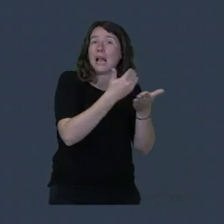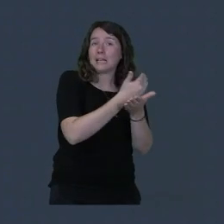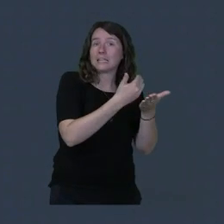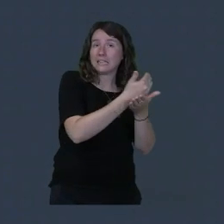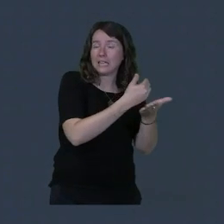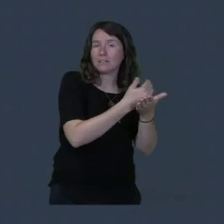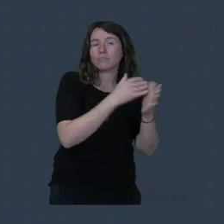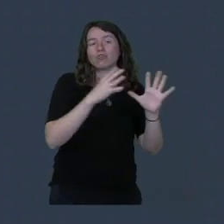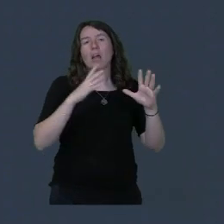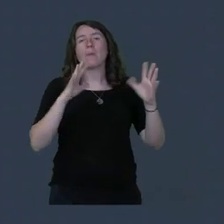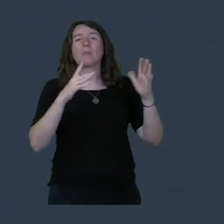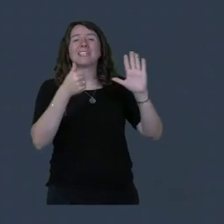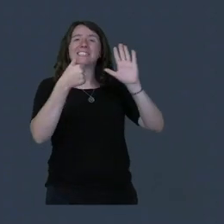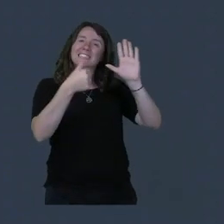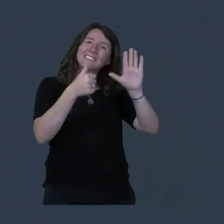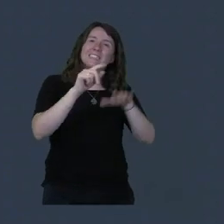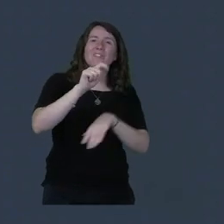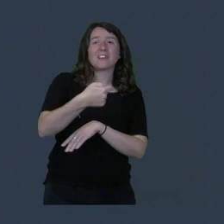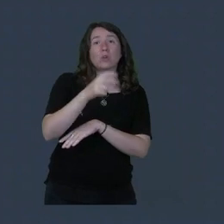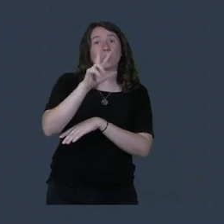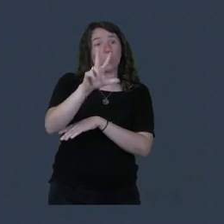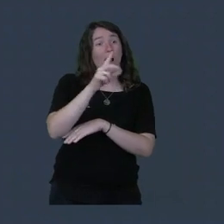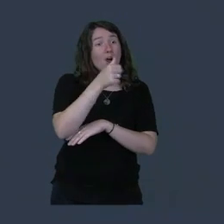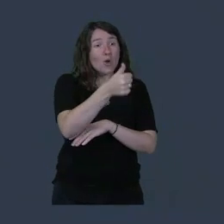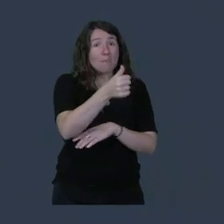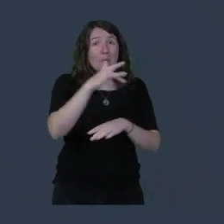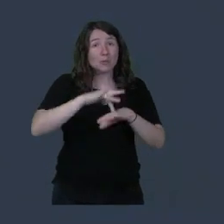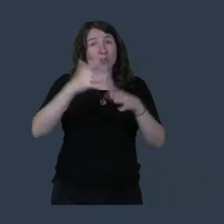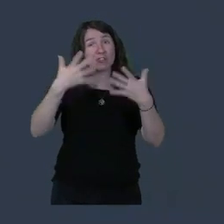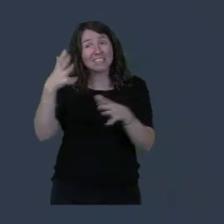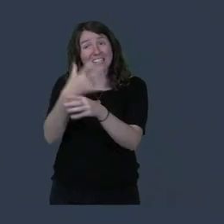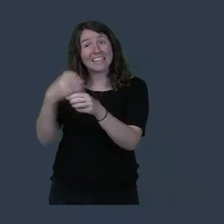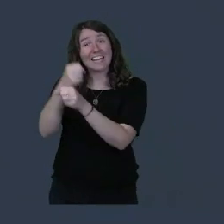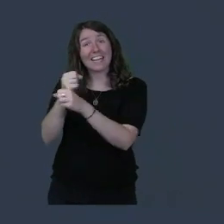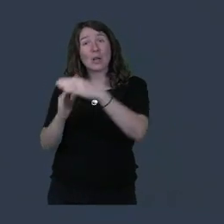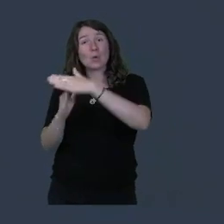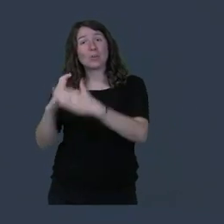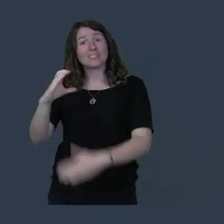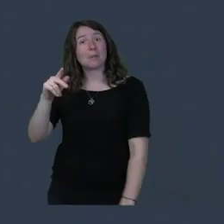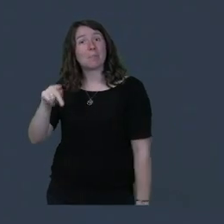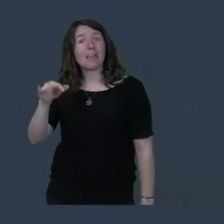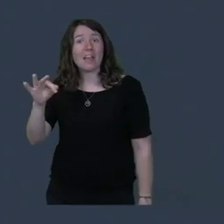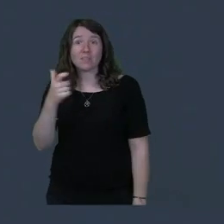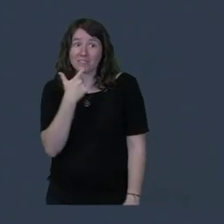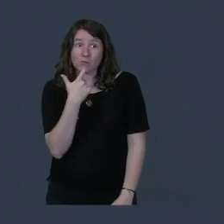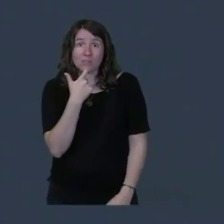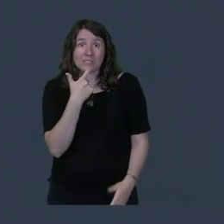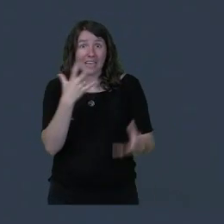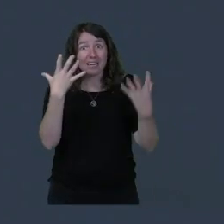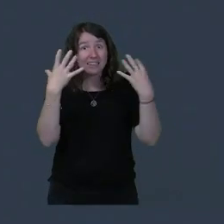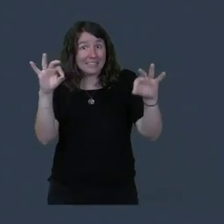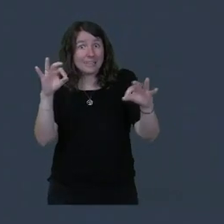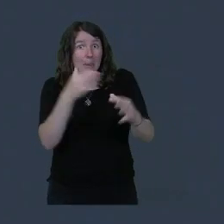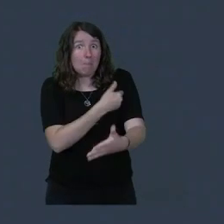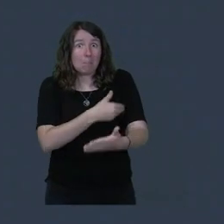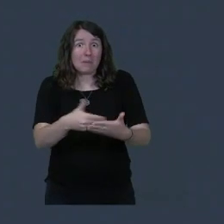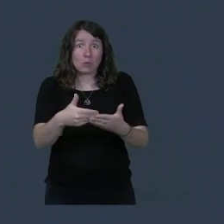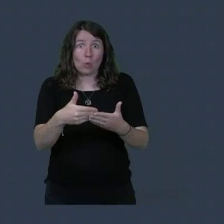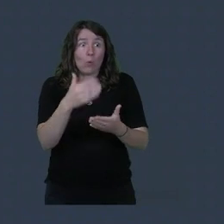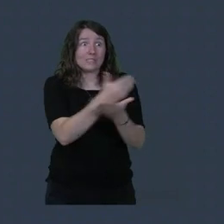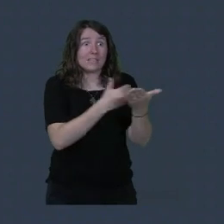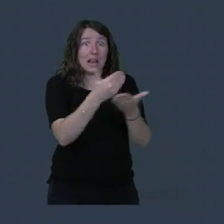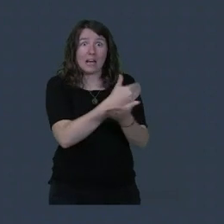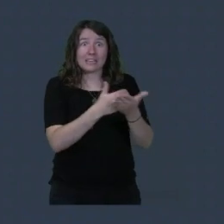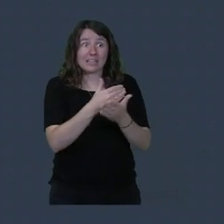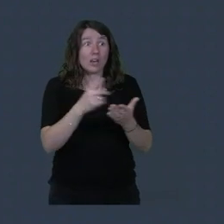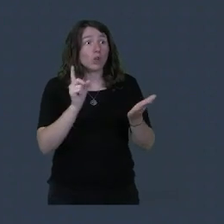6,3 qui avaient créé leur compte CPF. Donc c'est donc 10 millions de salariés qui ont ainsi perdu leur droit à la